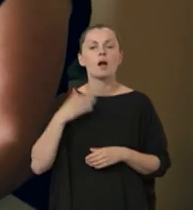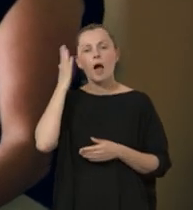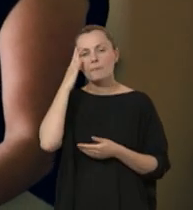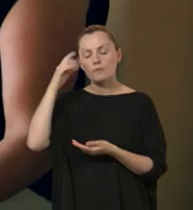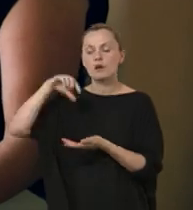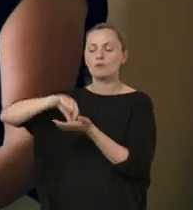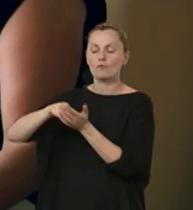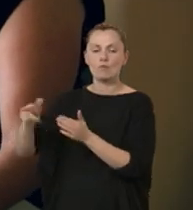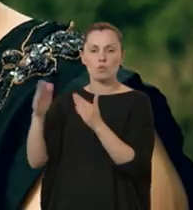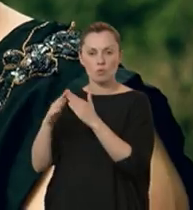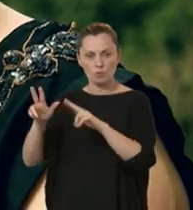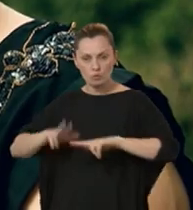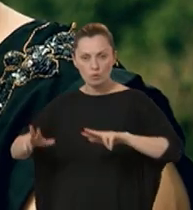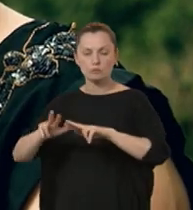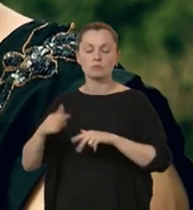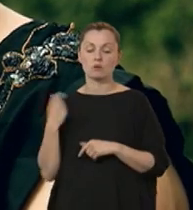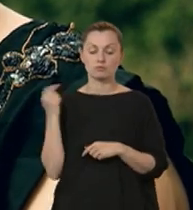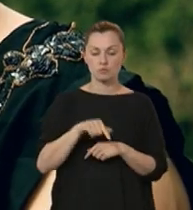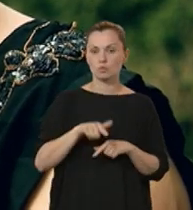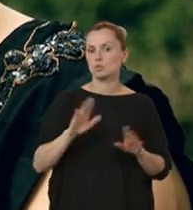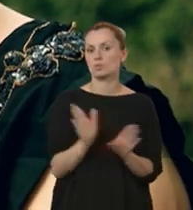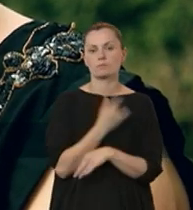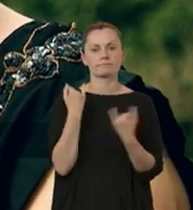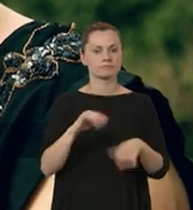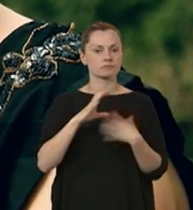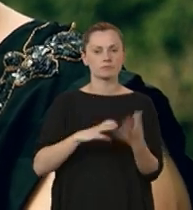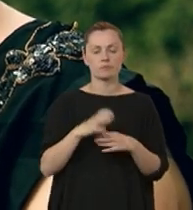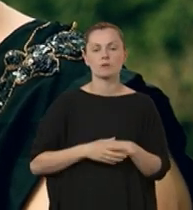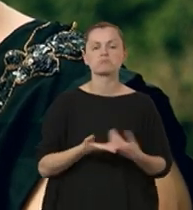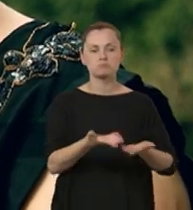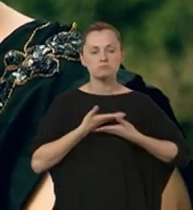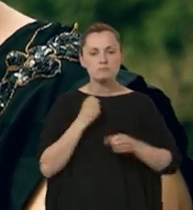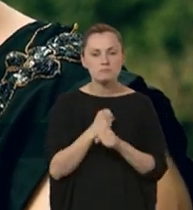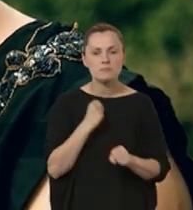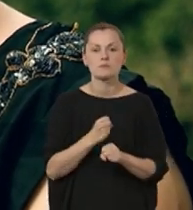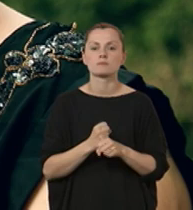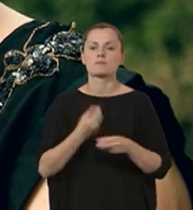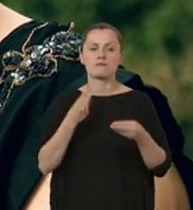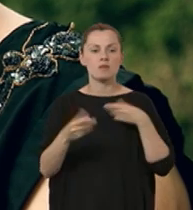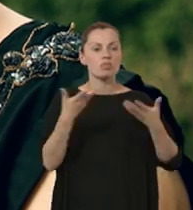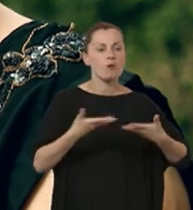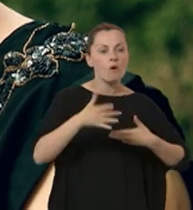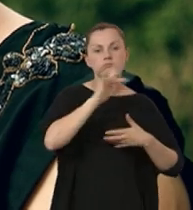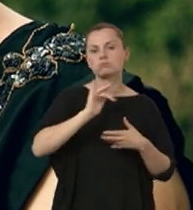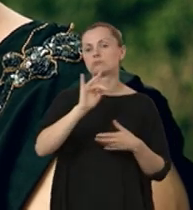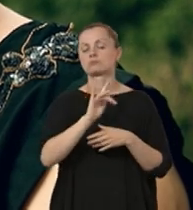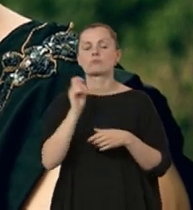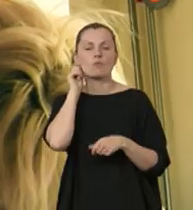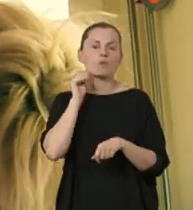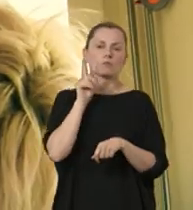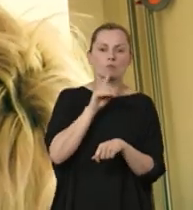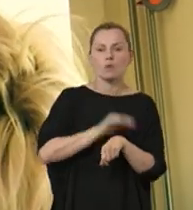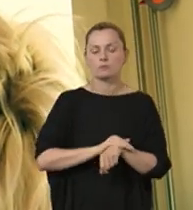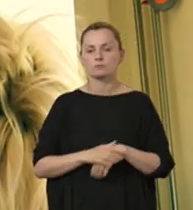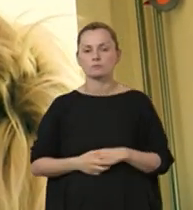Mieszkałam w domu rodzinnym. Jak sobie tutaj przyszłam, to całkiem inny świat. Dostałam pracę między towarzystwem kolegarzanki i